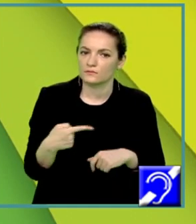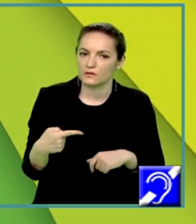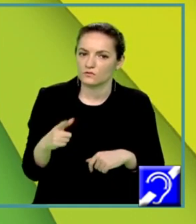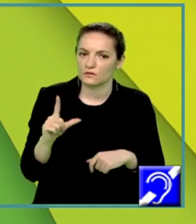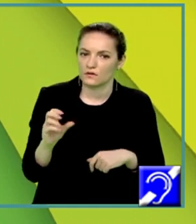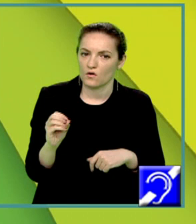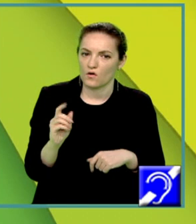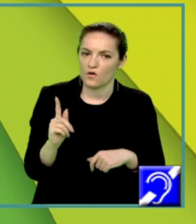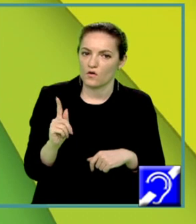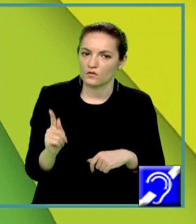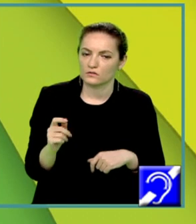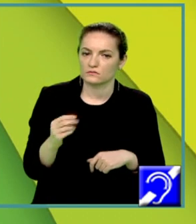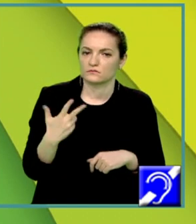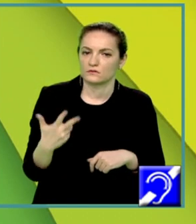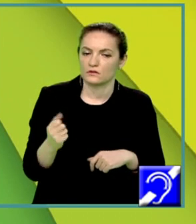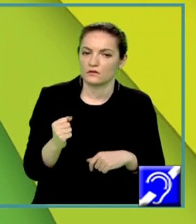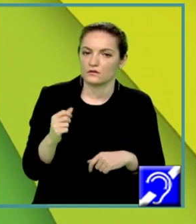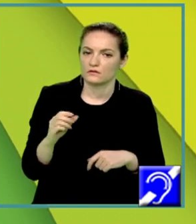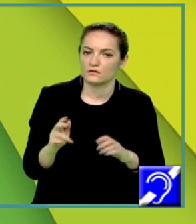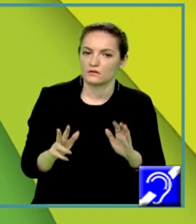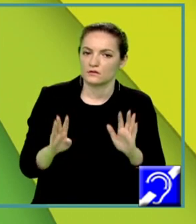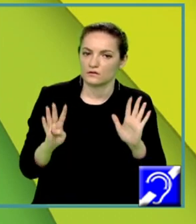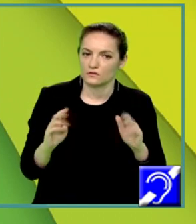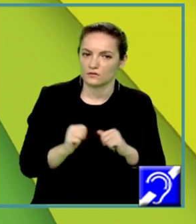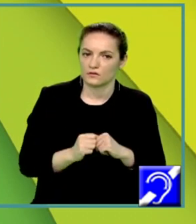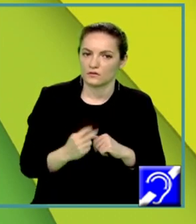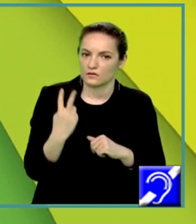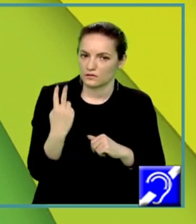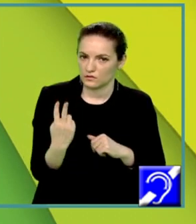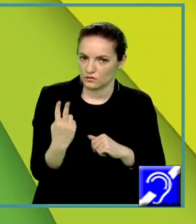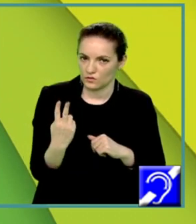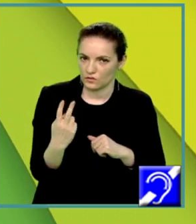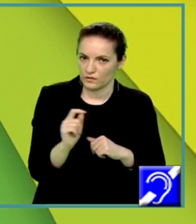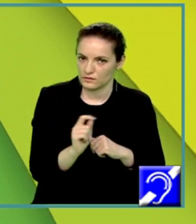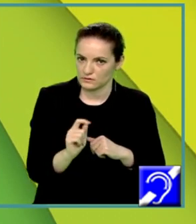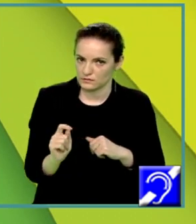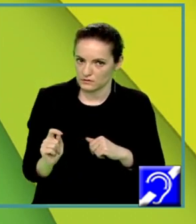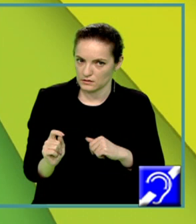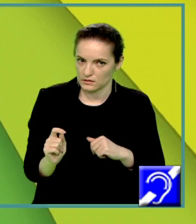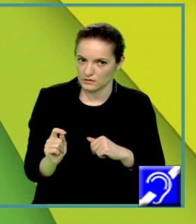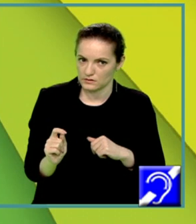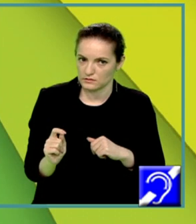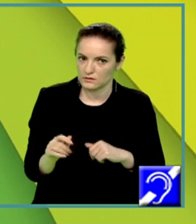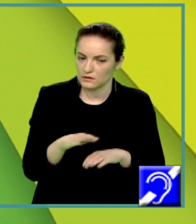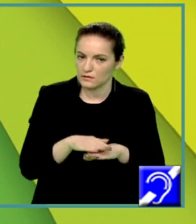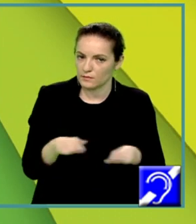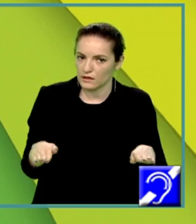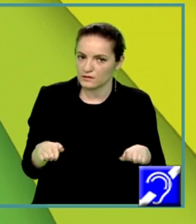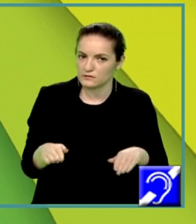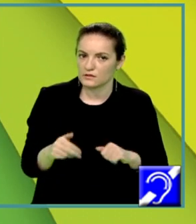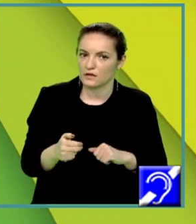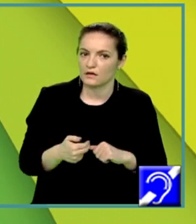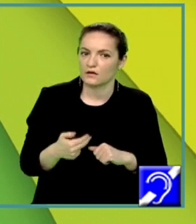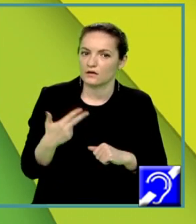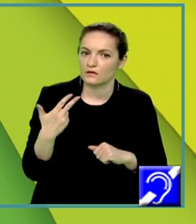observa, 2-ul a fost scris ca logaritm în baza 3 din 9. În continuare vom utiliza